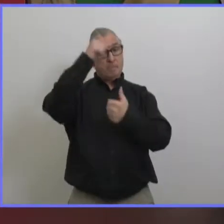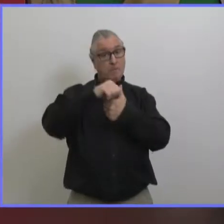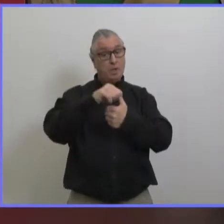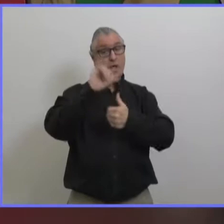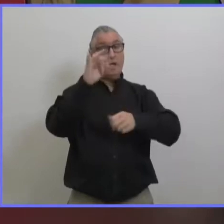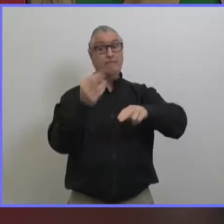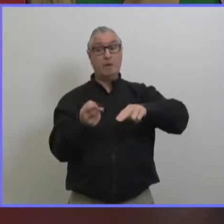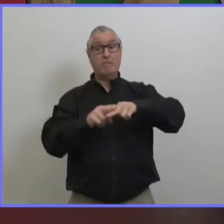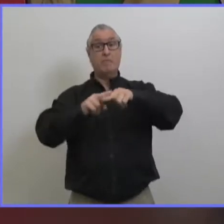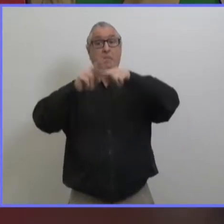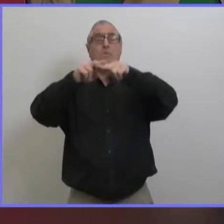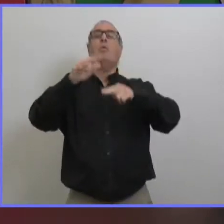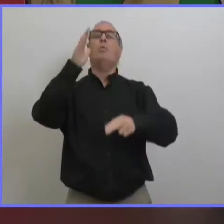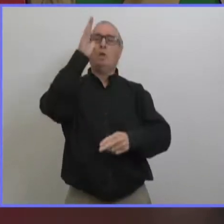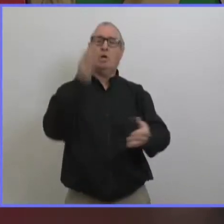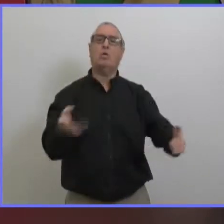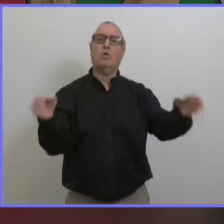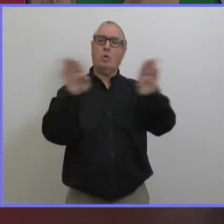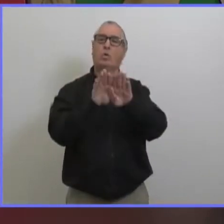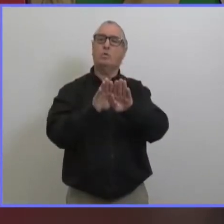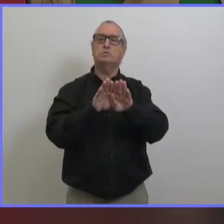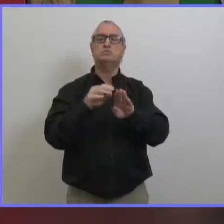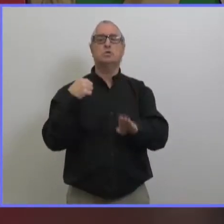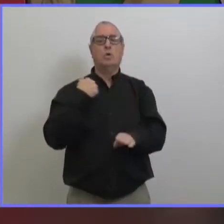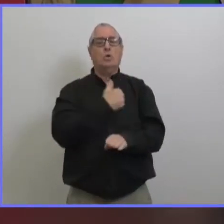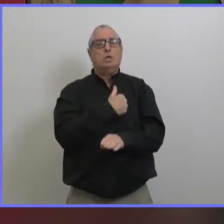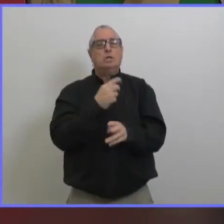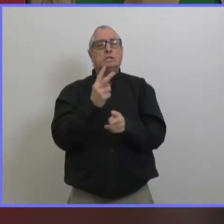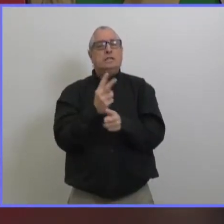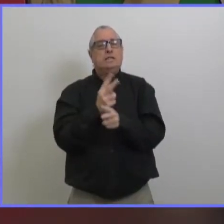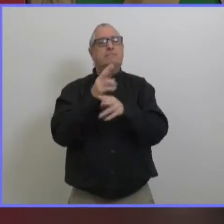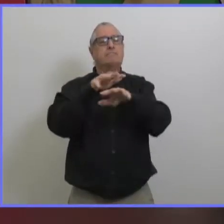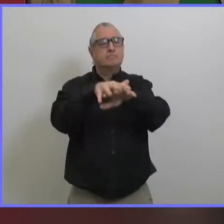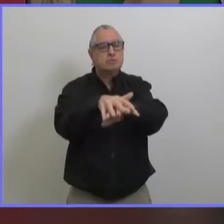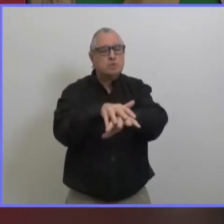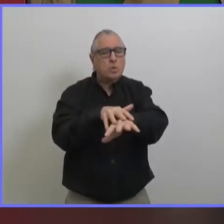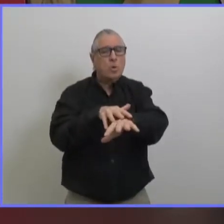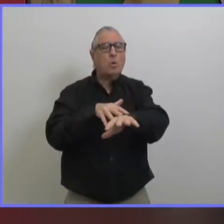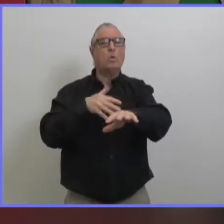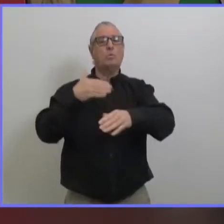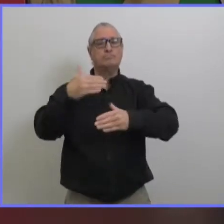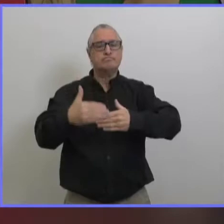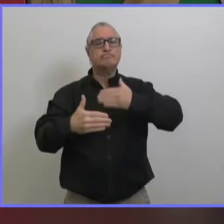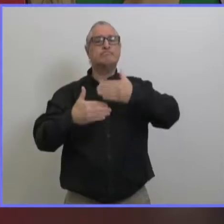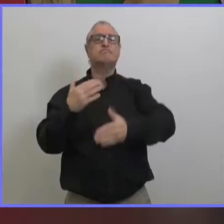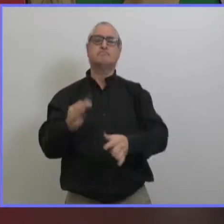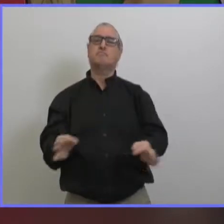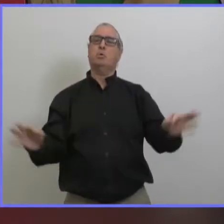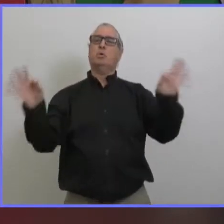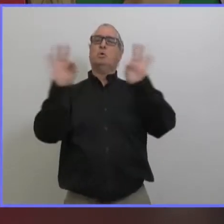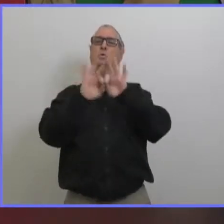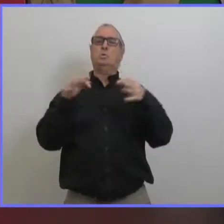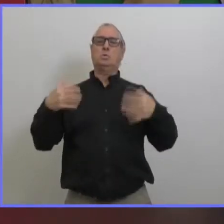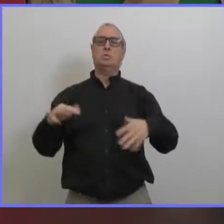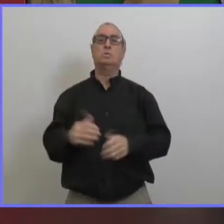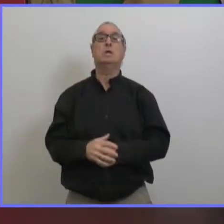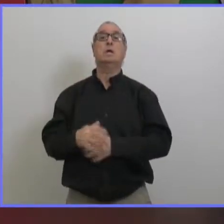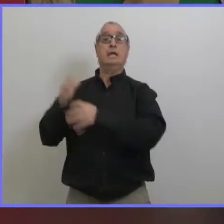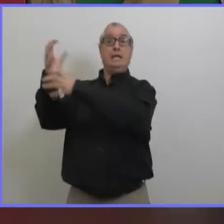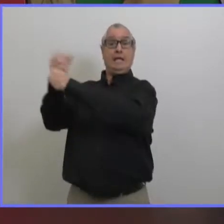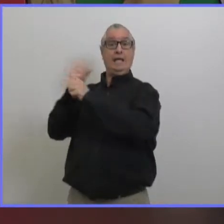retour en arrière dans les restrictions donc nous voulons avoir un assouplissement des restrictions qui est très prudent très graduel